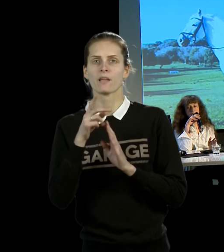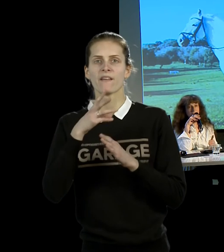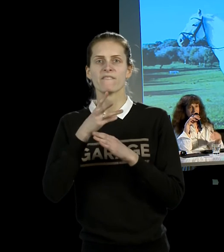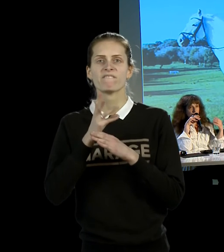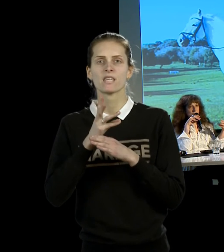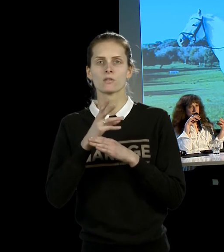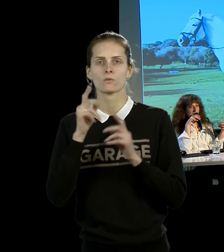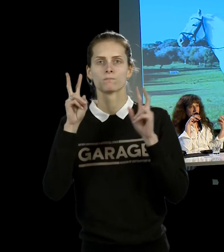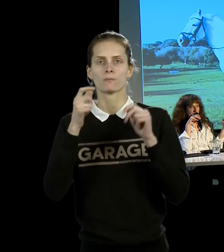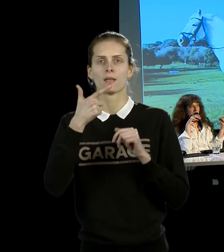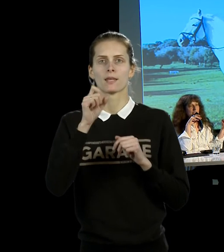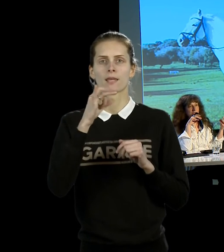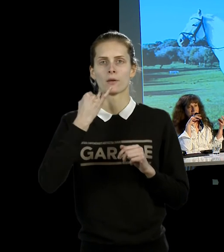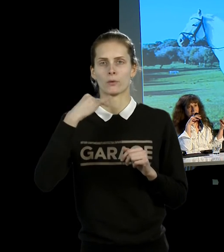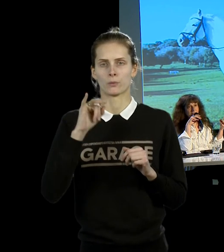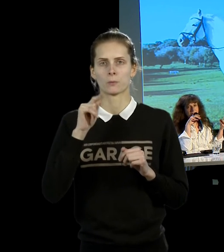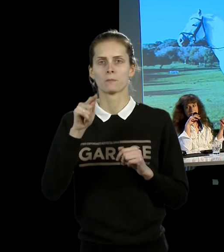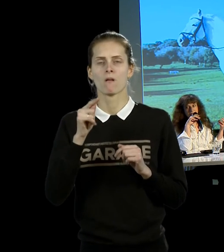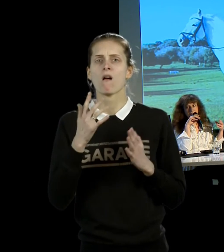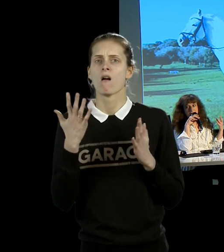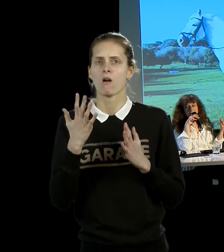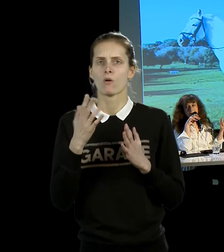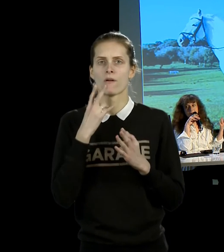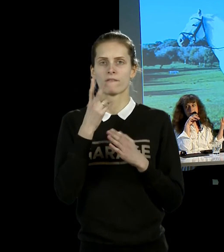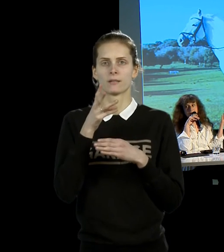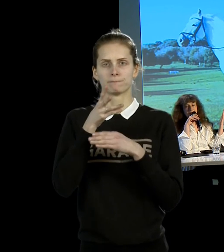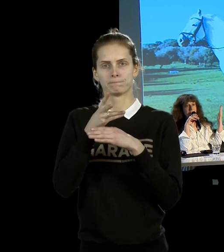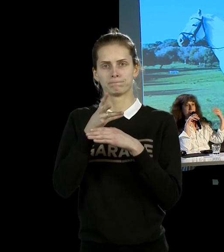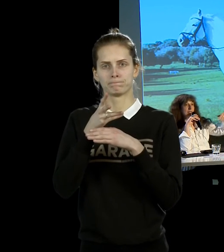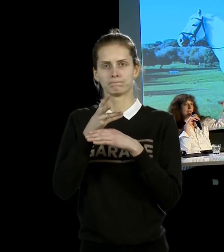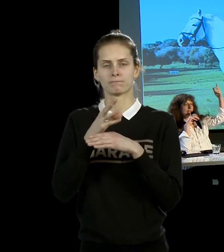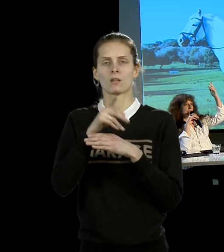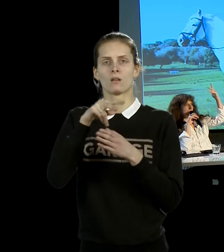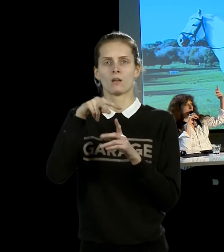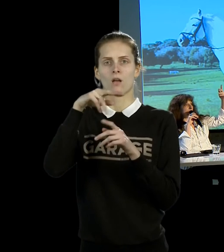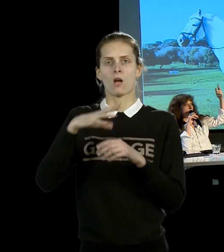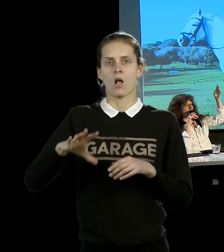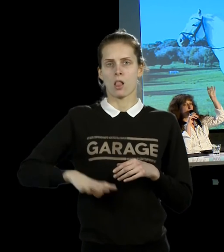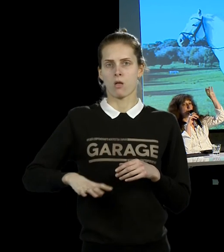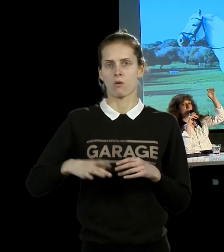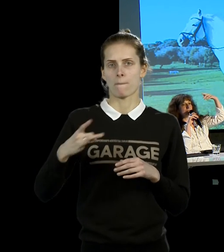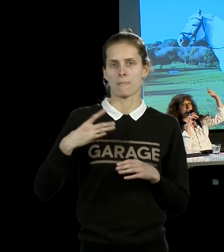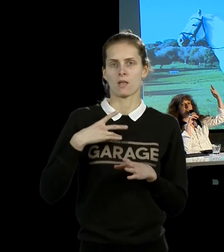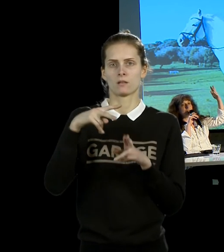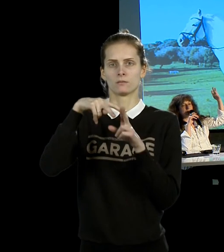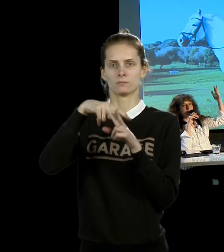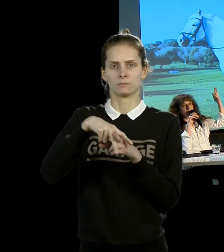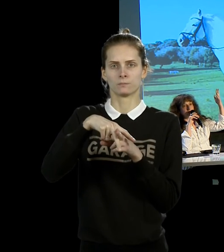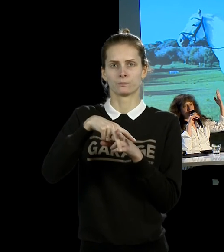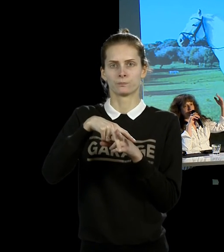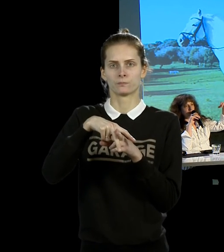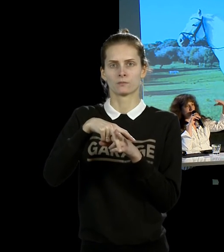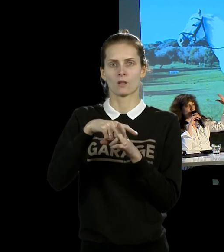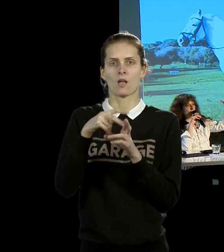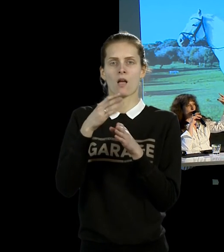стоп-кадр, не стоп-кадр, это статичная картинка, где она сидит на белом коне и чуть-чуть колышется по